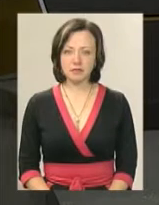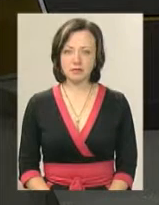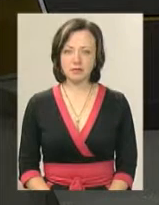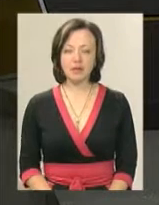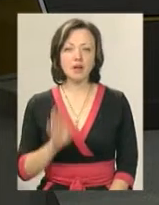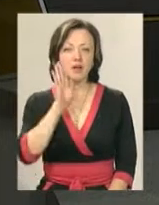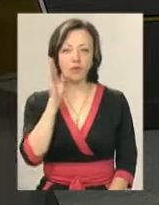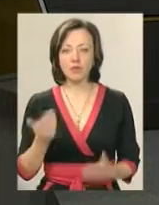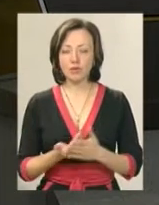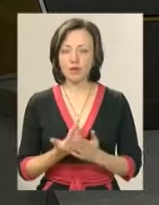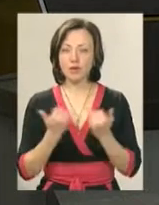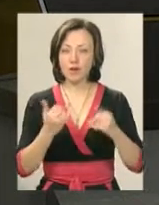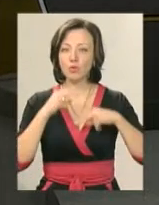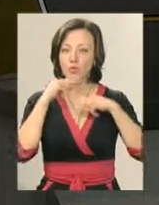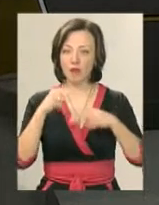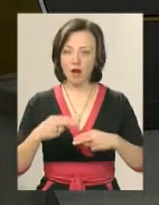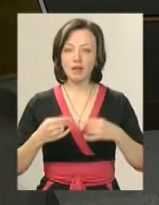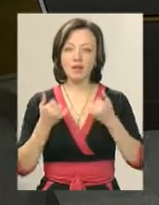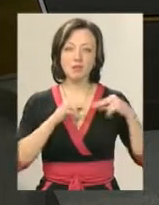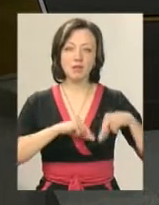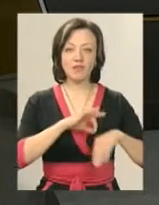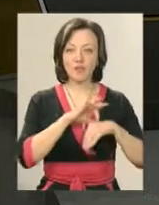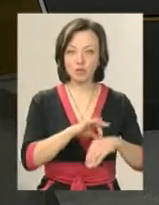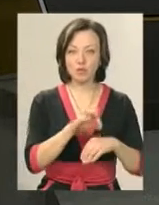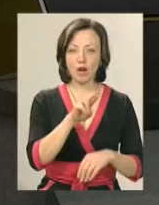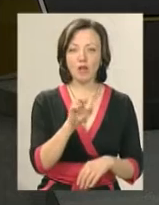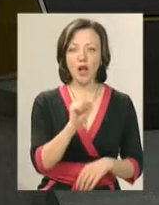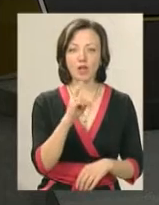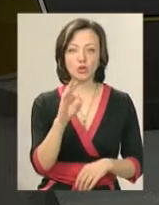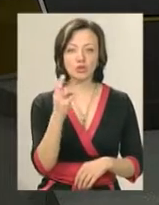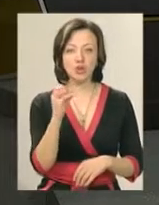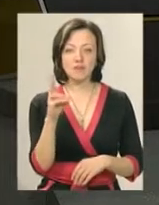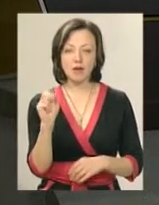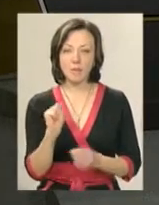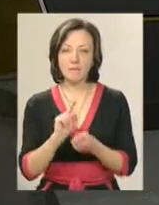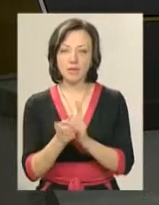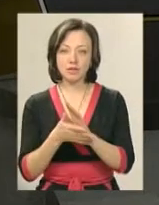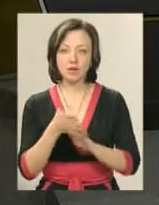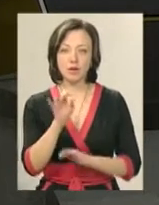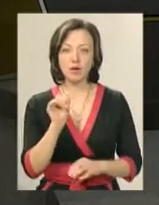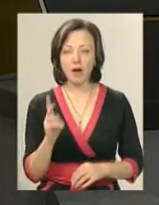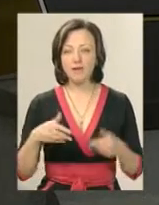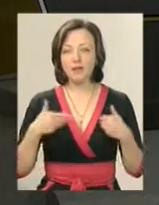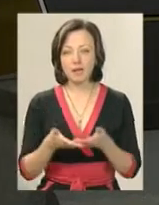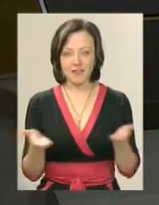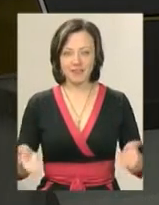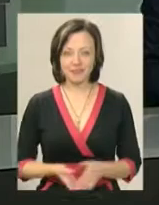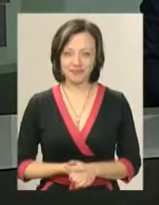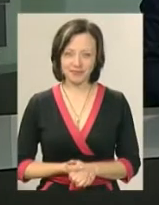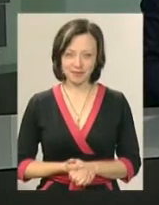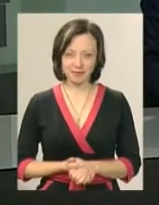Ранковий випуск новин. До вашої уваги. В студії працюють ведуча Ярослава Антошевська, перекладач на жостову мову Ольга Рибак. Ми вітаємо вас.